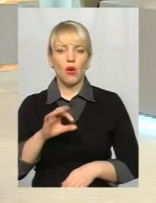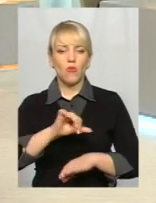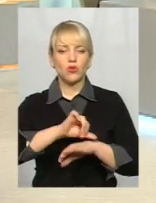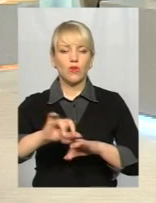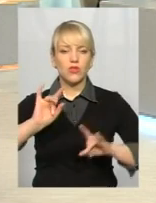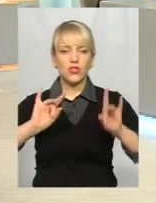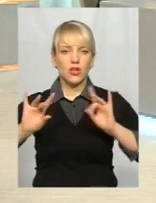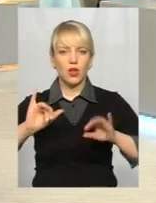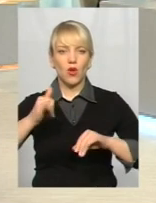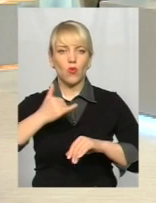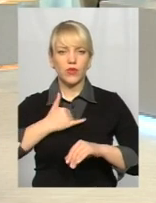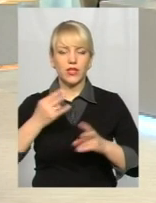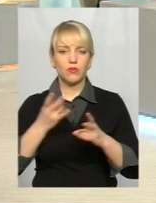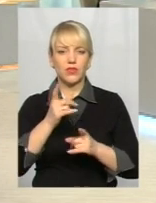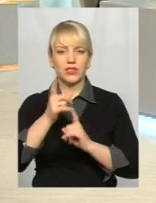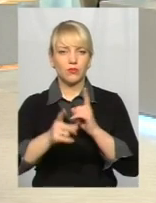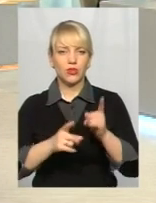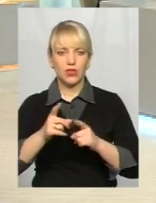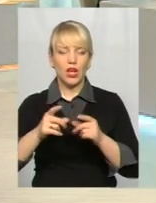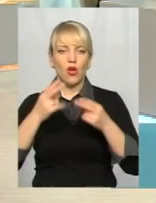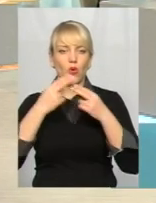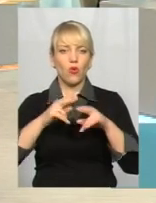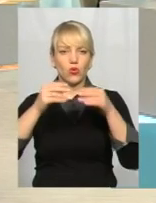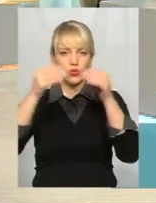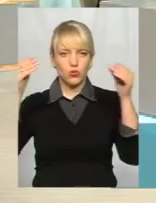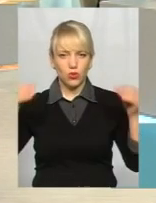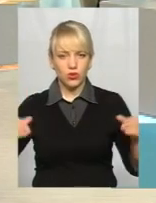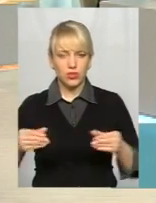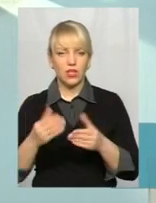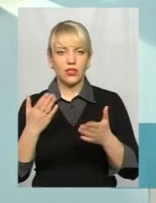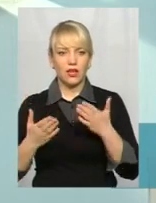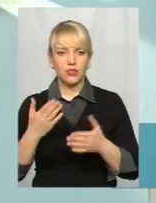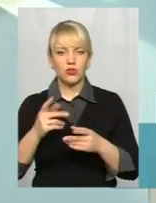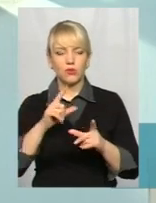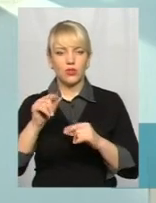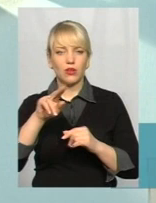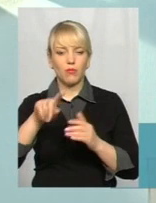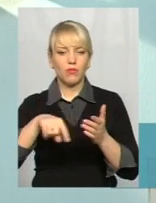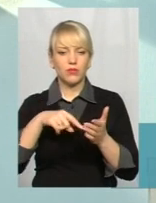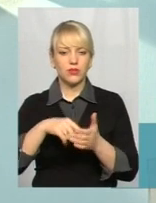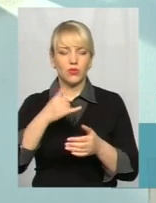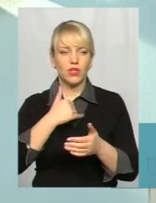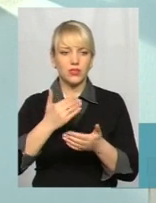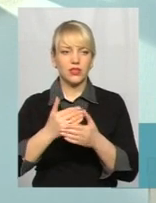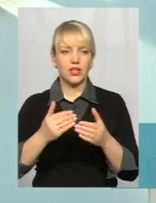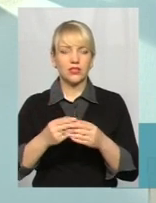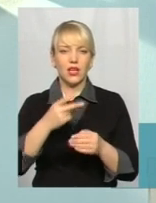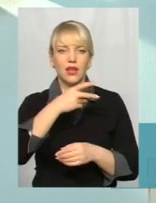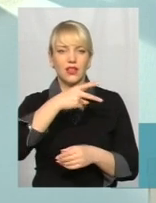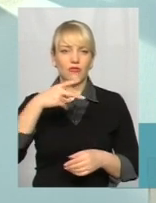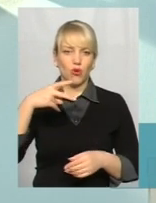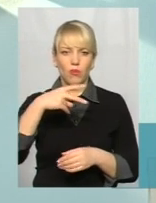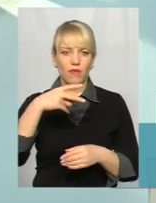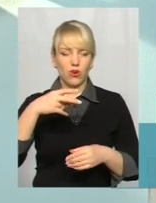рекламі в нас, відповідно, мають змінитися конструкції. Про те, що я говорив, тому що, якщо поїздити по місту, то в нас є конструкції і двохповерхові